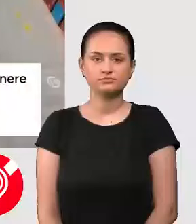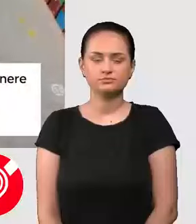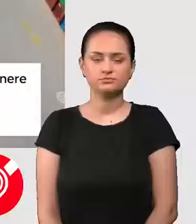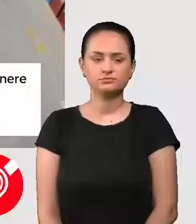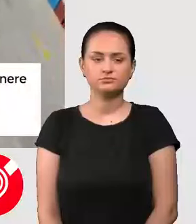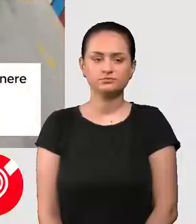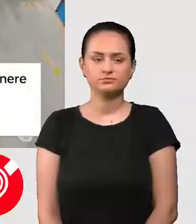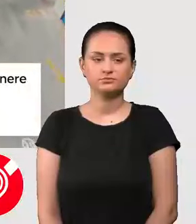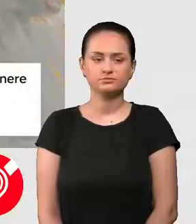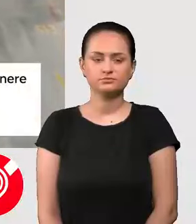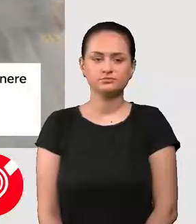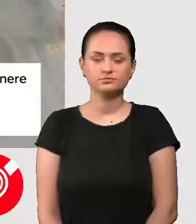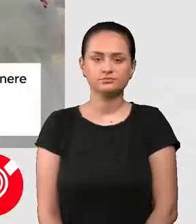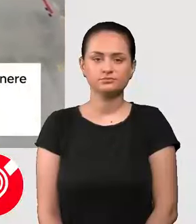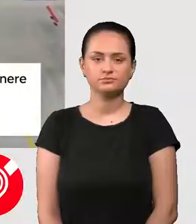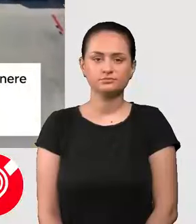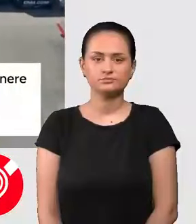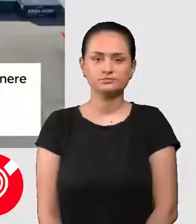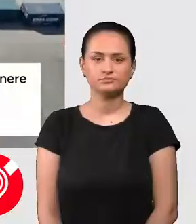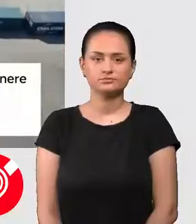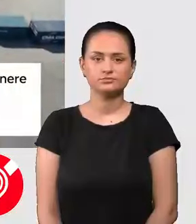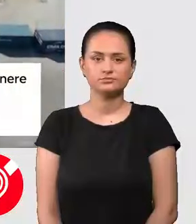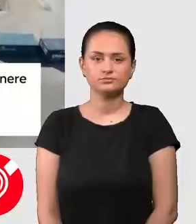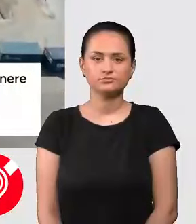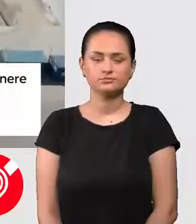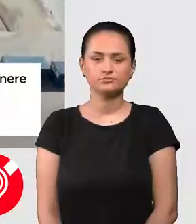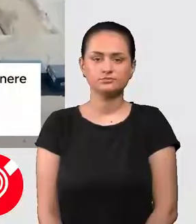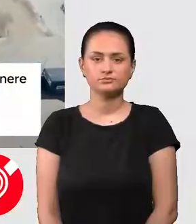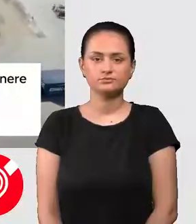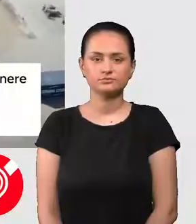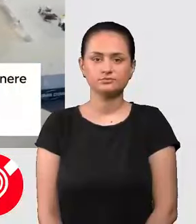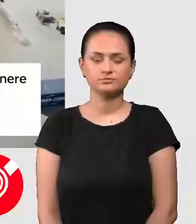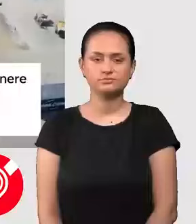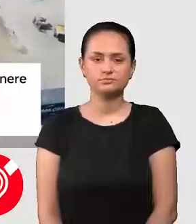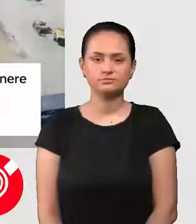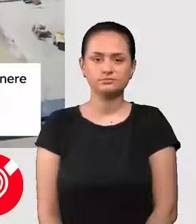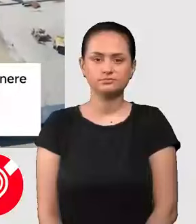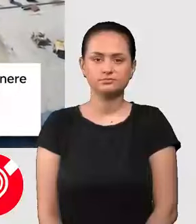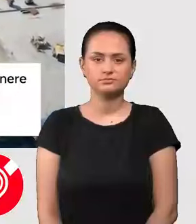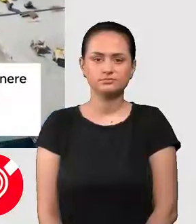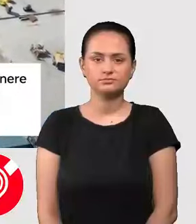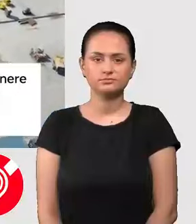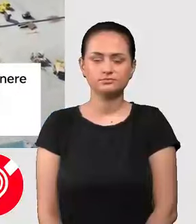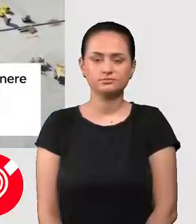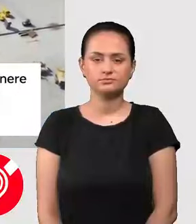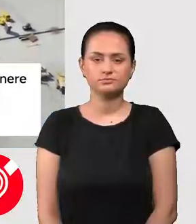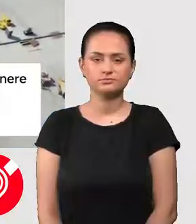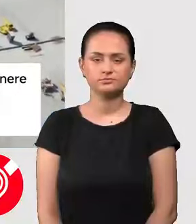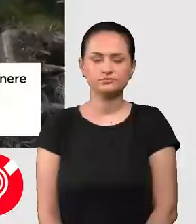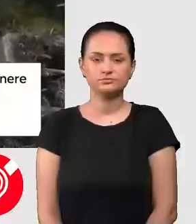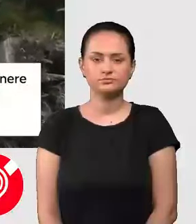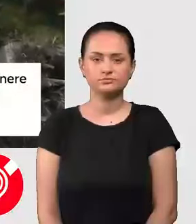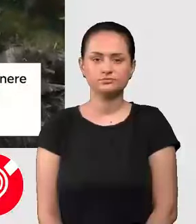lui s-a răspândit întreaga comunitate de contrabandiști din Europa, până la punctul în care s-a impus ca specialist în eludarea sancțiunilor